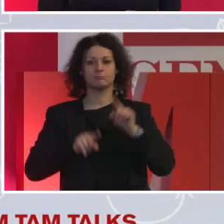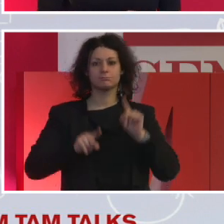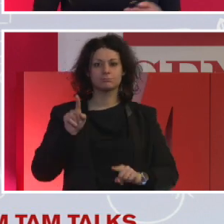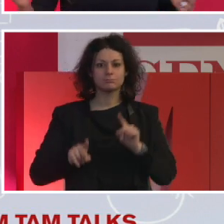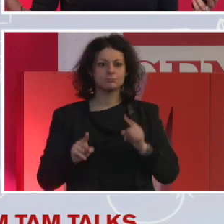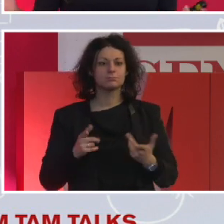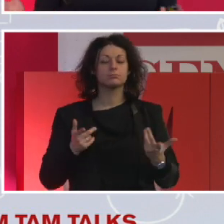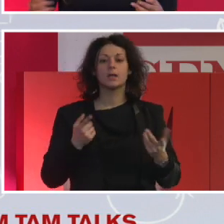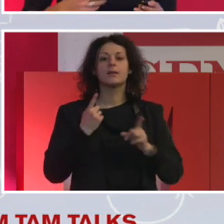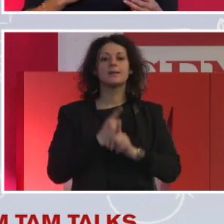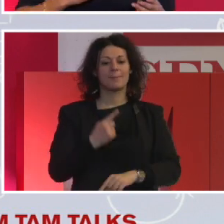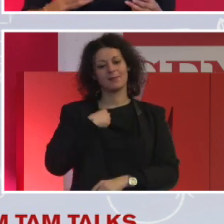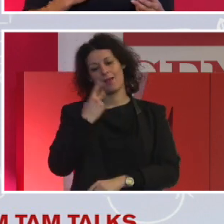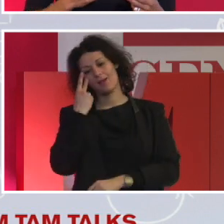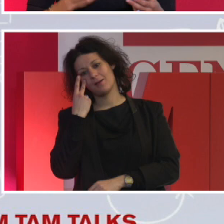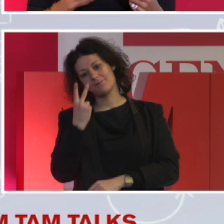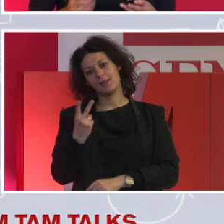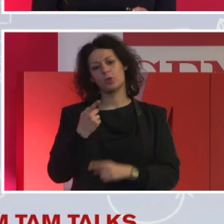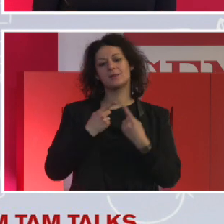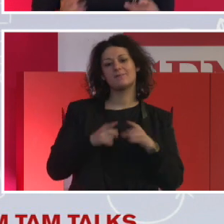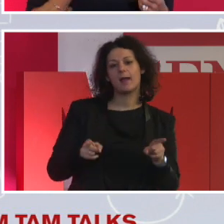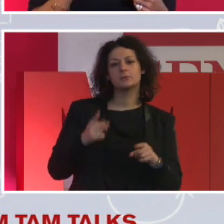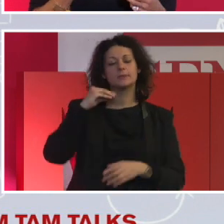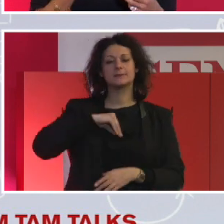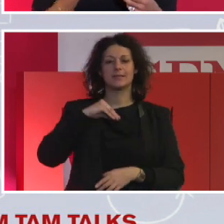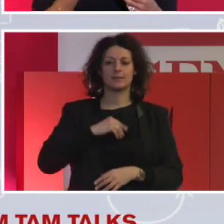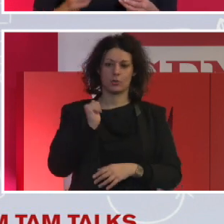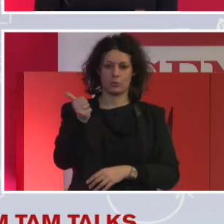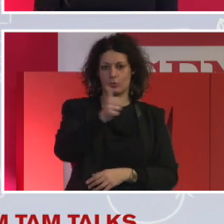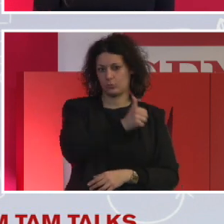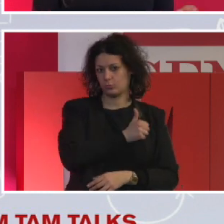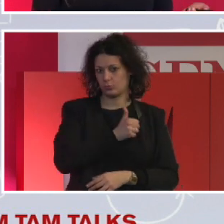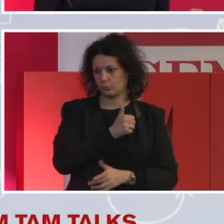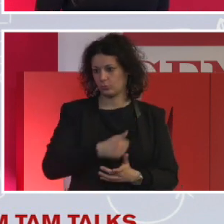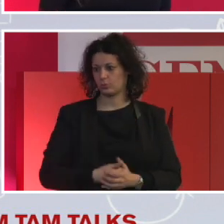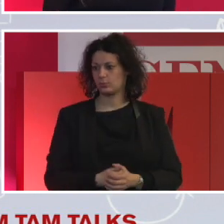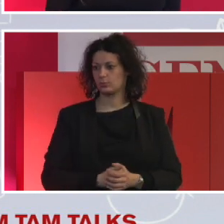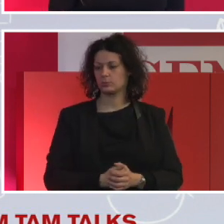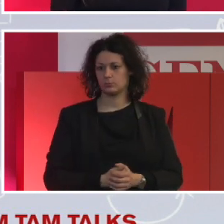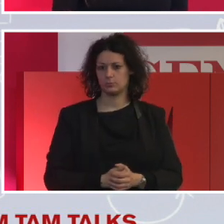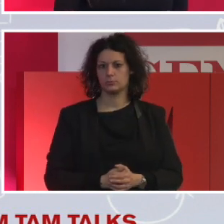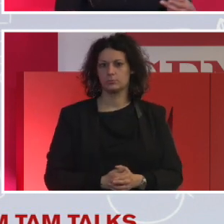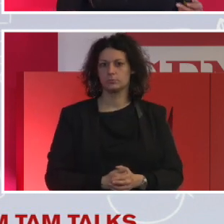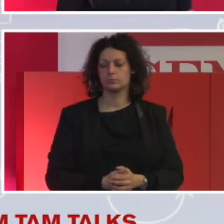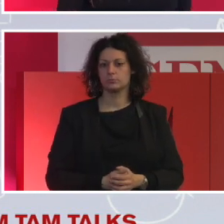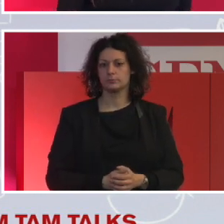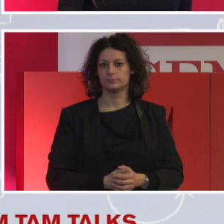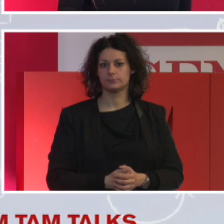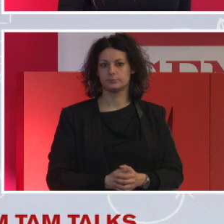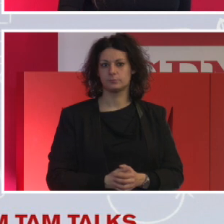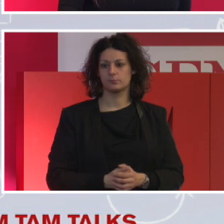che non le celebriamo, non le apriamo, diventano come una cosa che ci rende, anzi, insicuri, certamente non